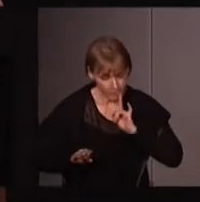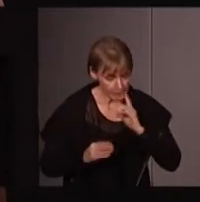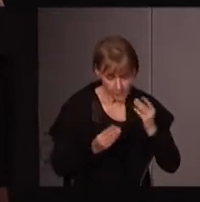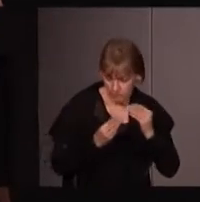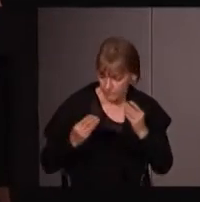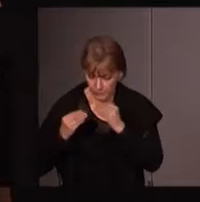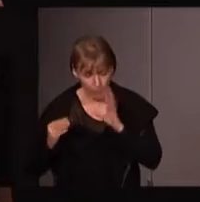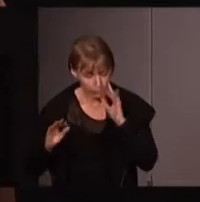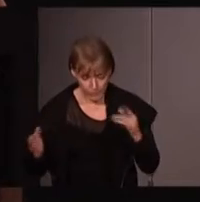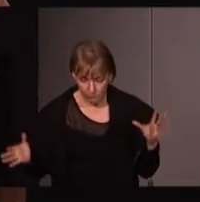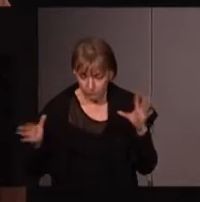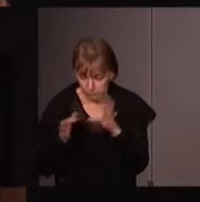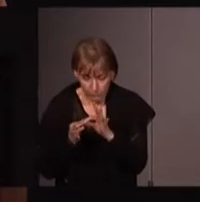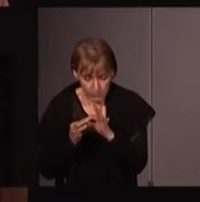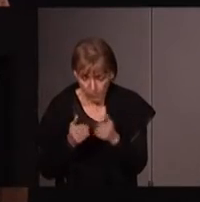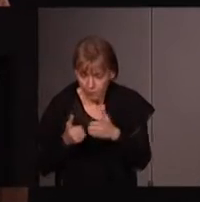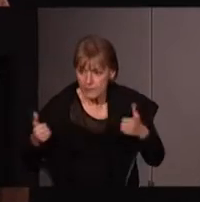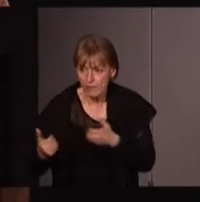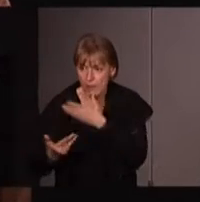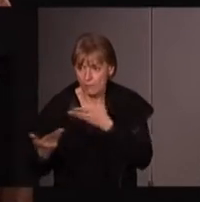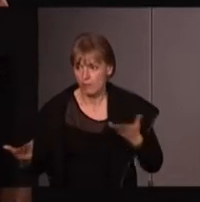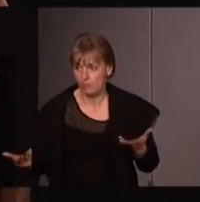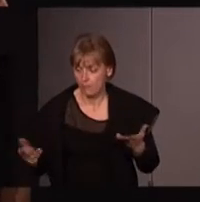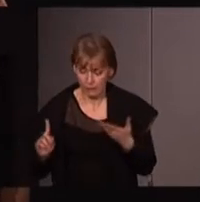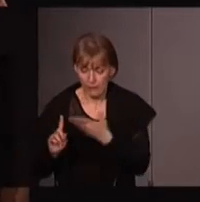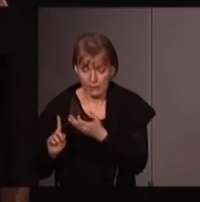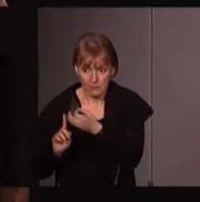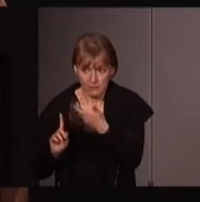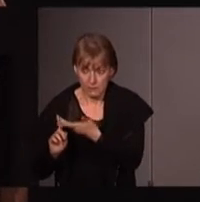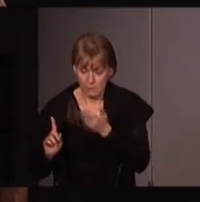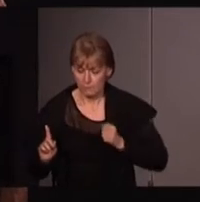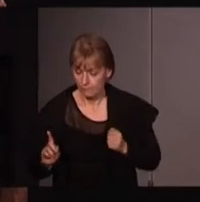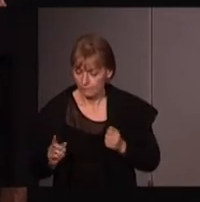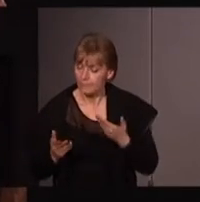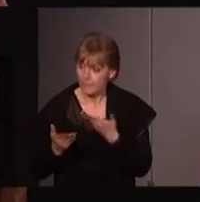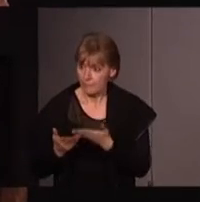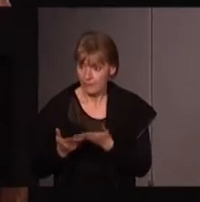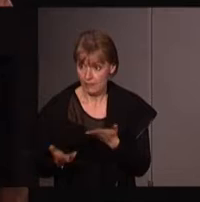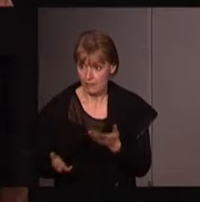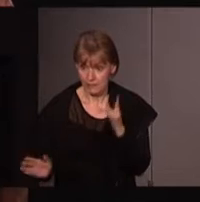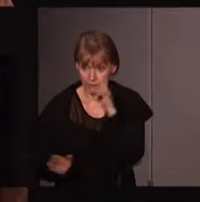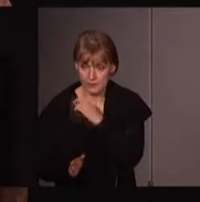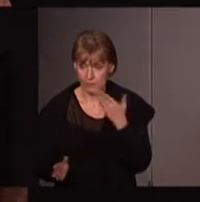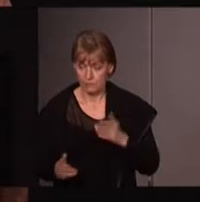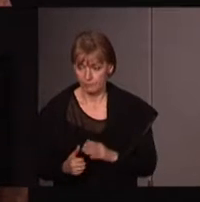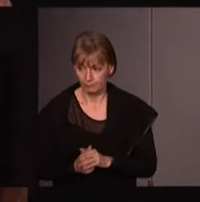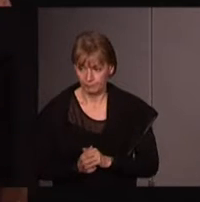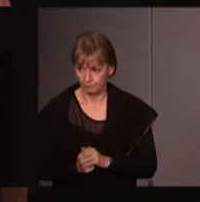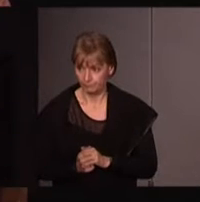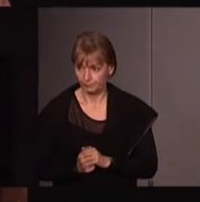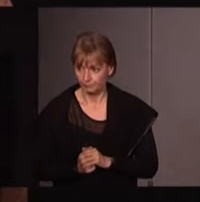absolument indissociable. Or, ce qui est évidemment extrêmement compliqué dans l'éco-féministe néopayen, c'est de tenir d'un côté